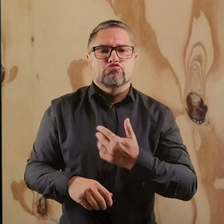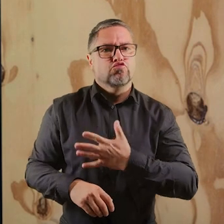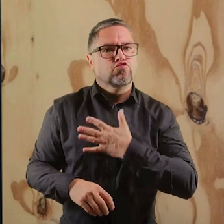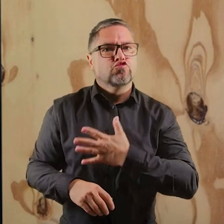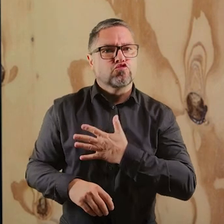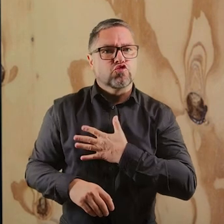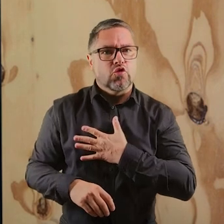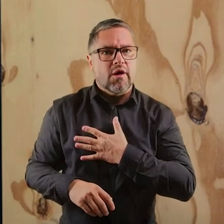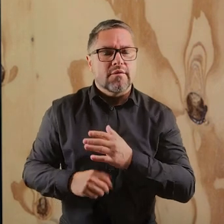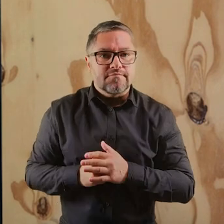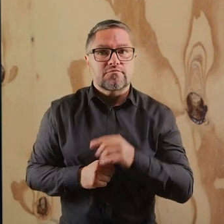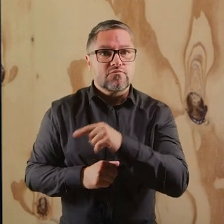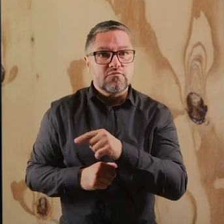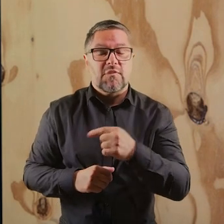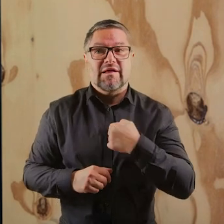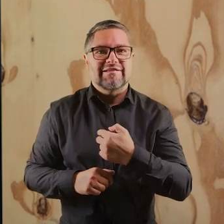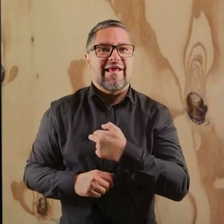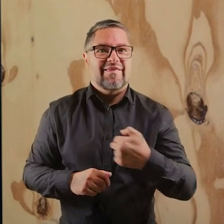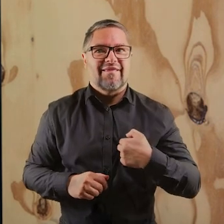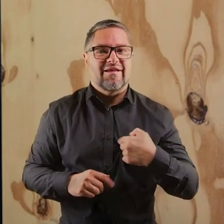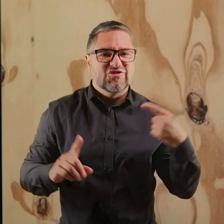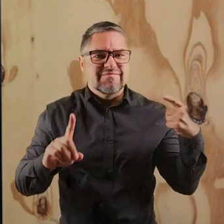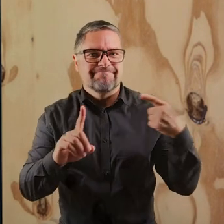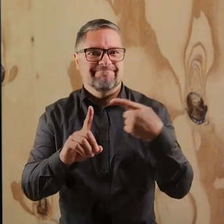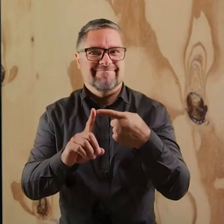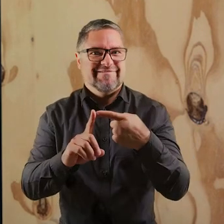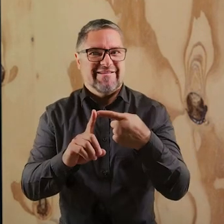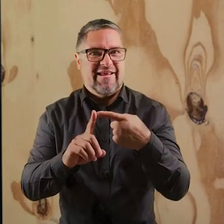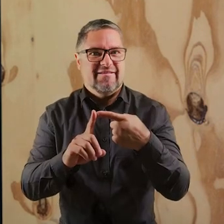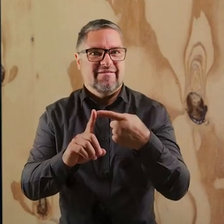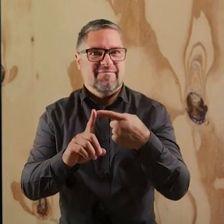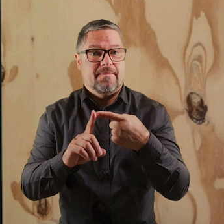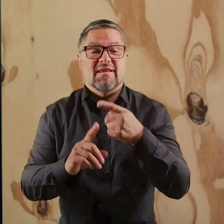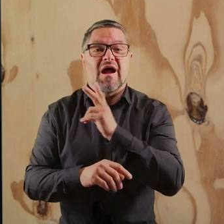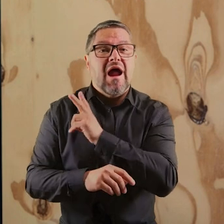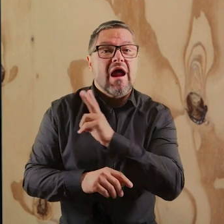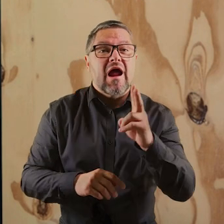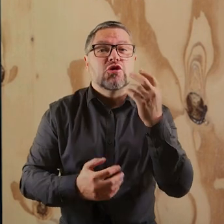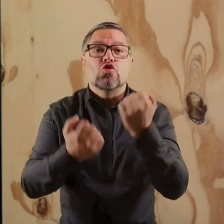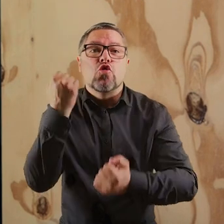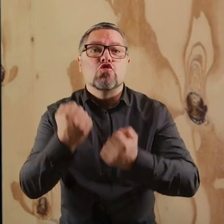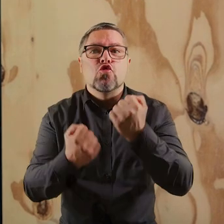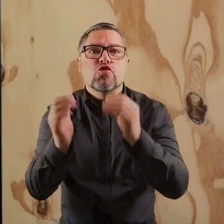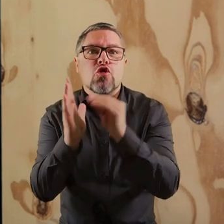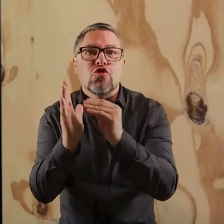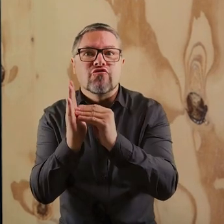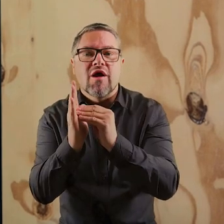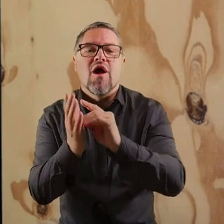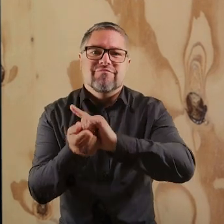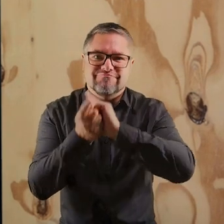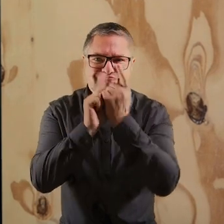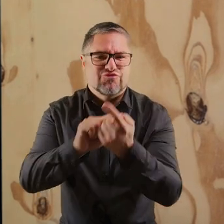poczucie, że i to jest też chyba naszą taką imisją i mottem, że z każdego trudnego doświadczenia można zrobić